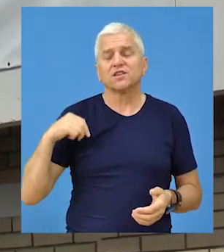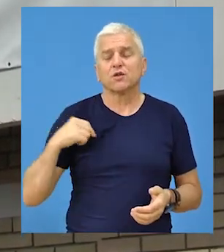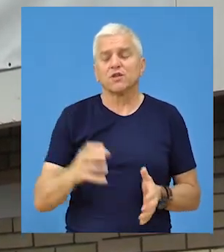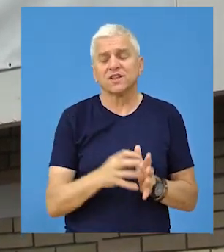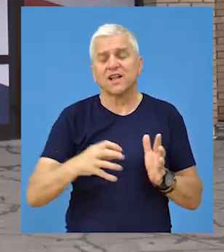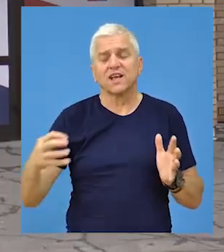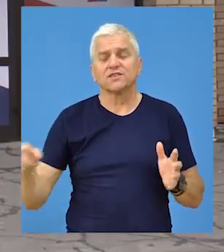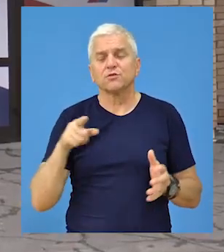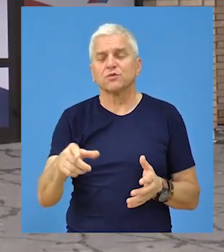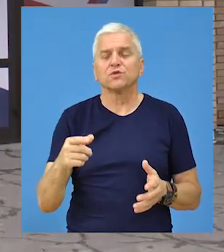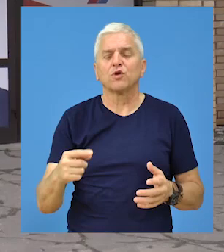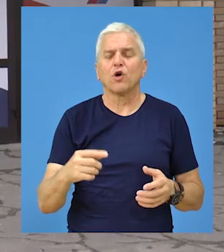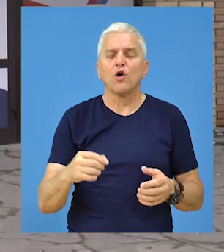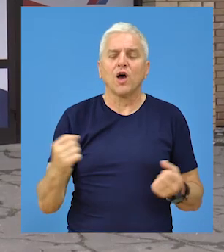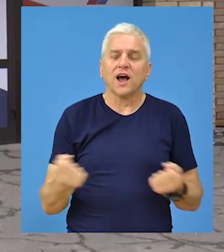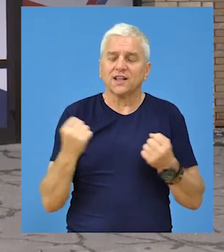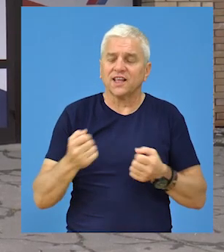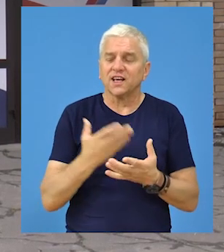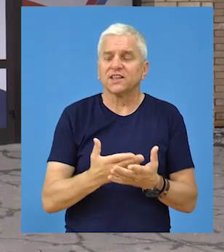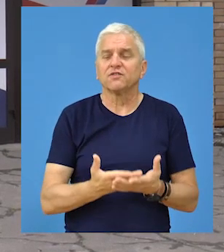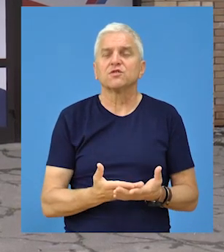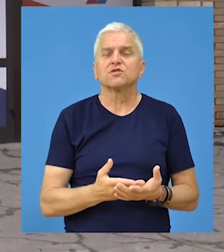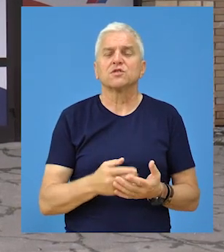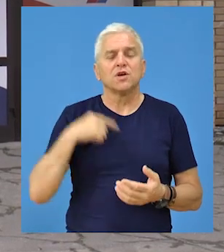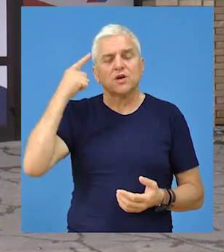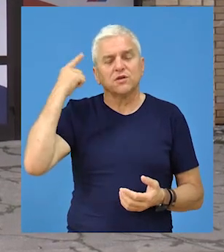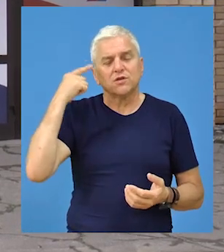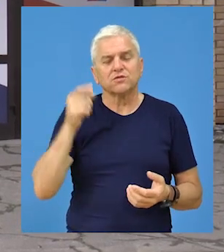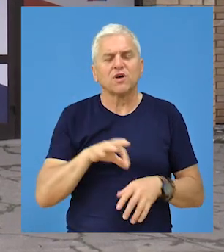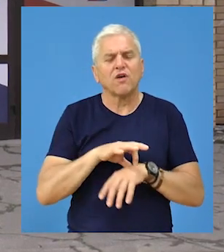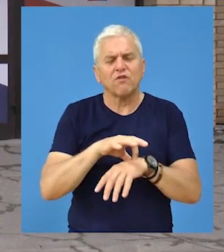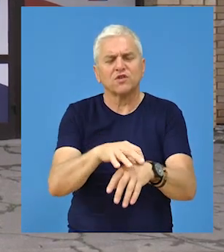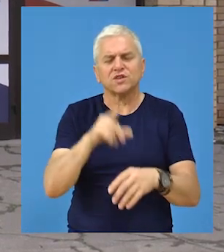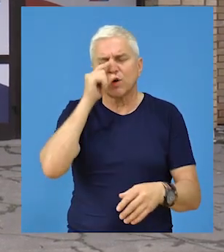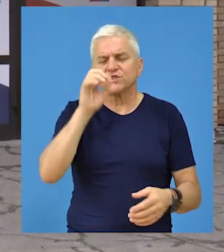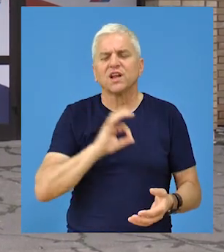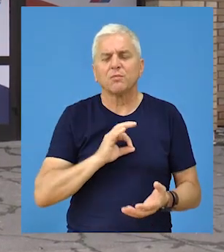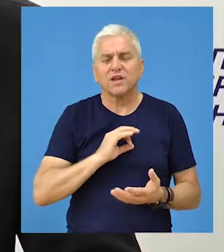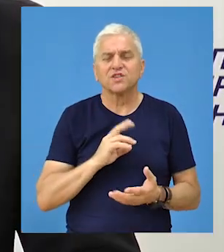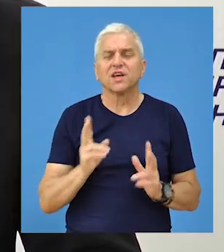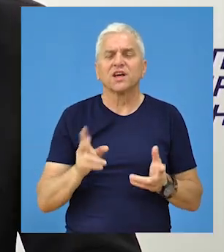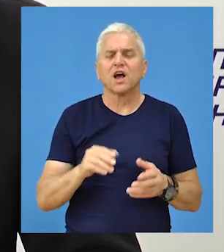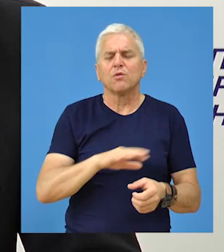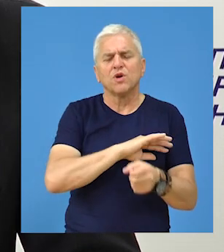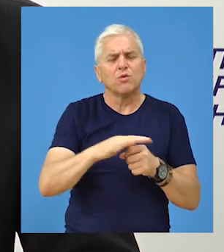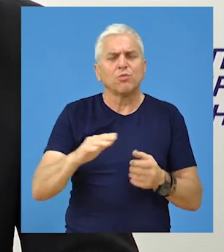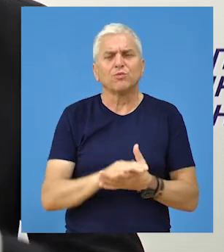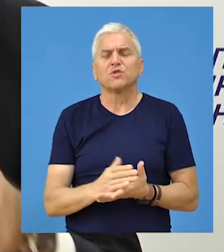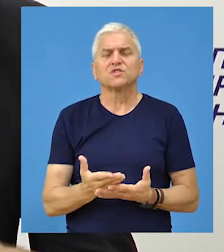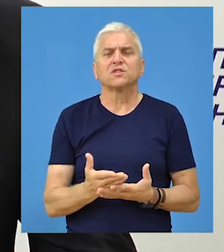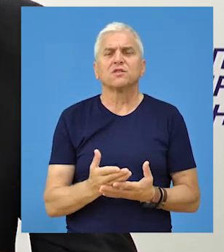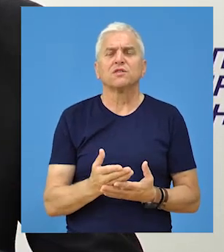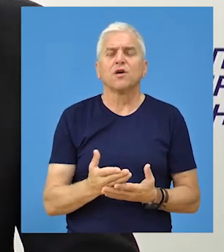godine da nastavimo tu vrstu kontinuiteta, dakle i u smislu rukovodđenja opštine Beče, kako bismo u potpunosti